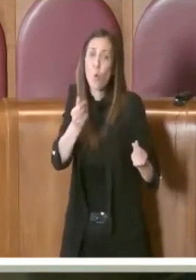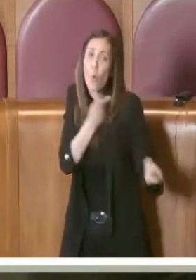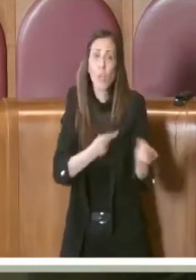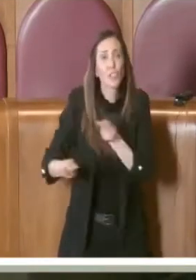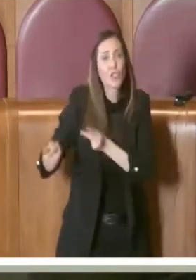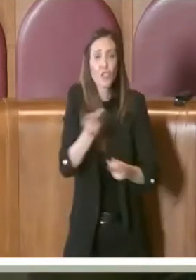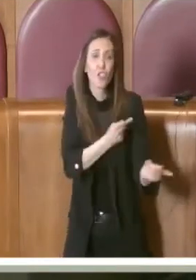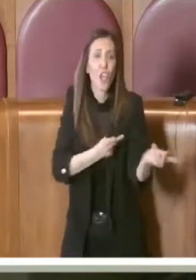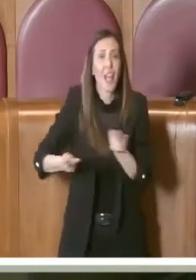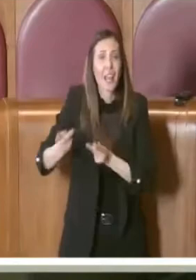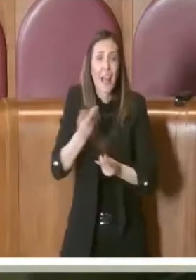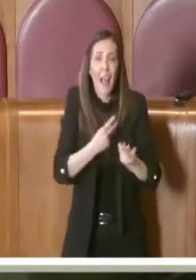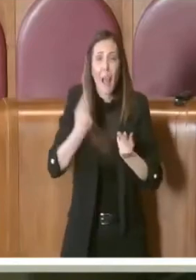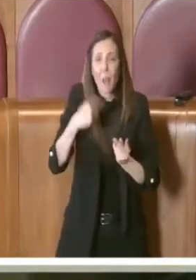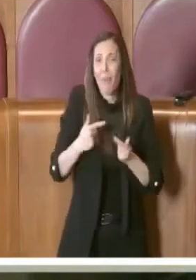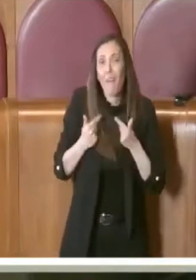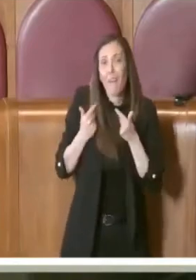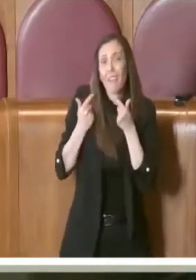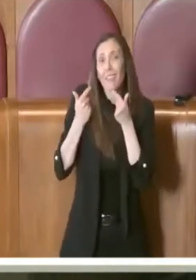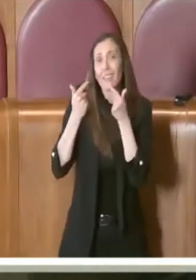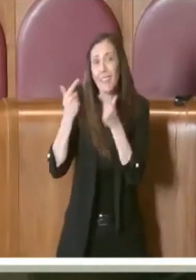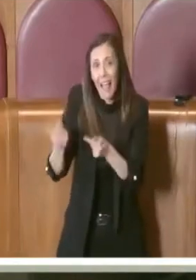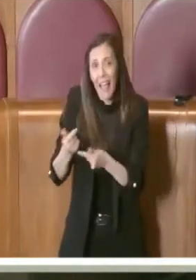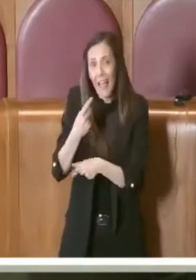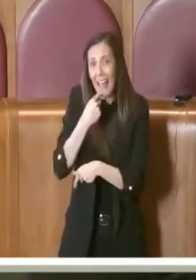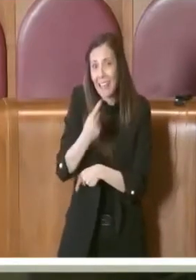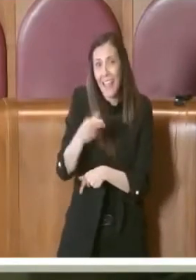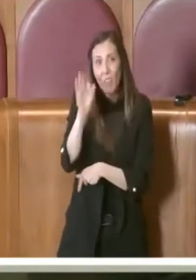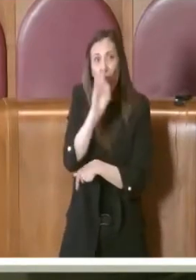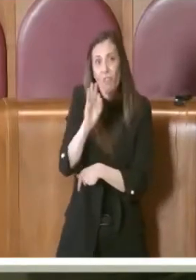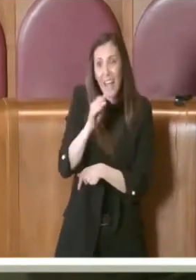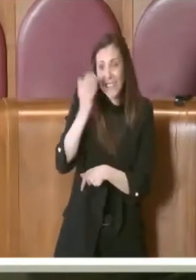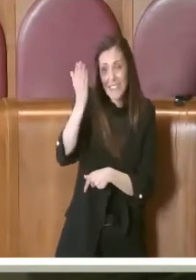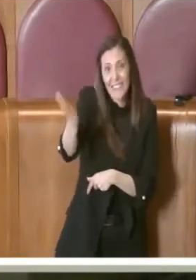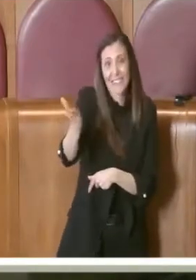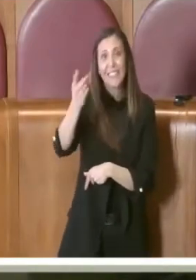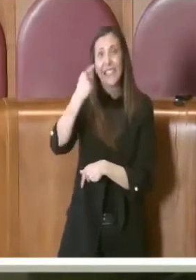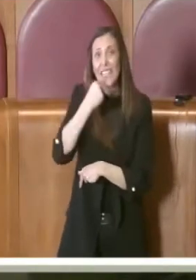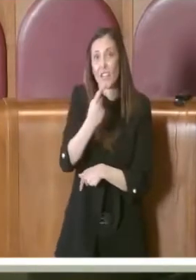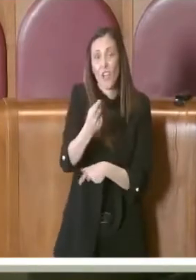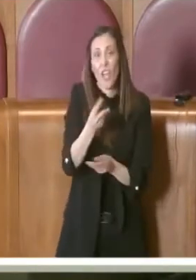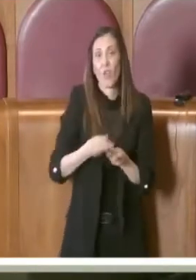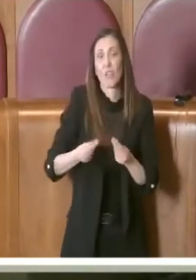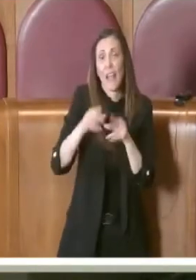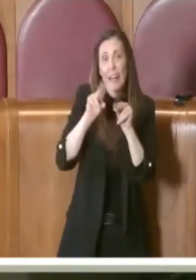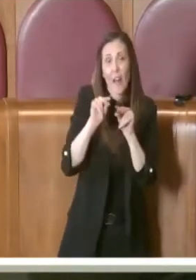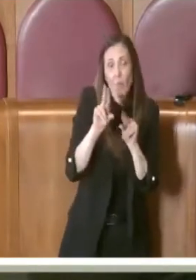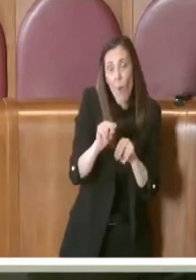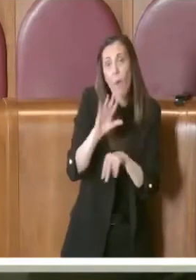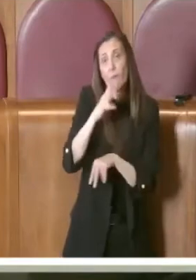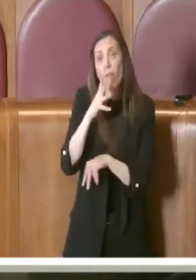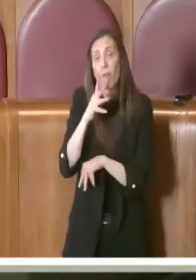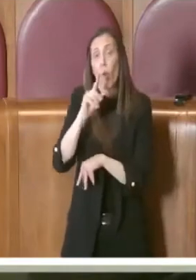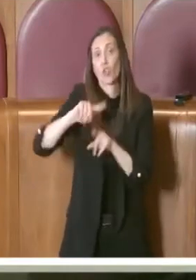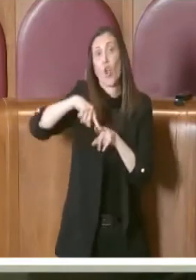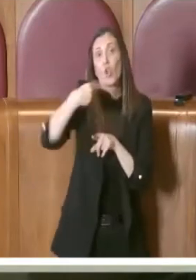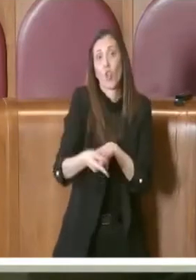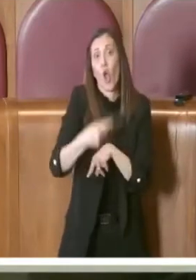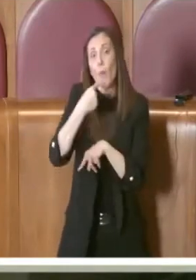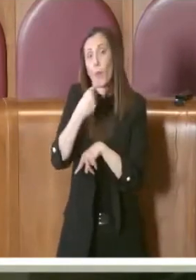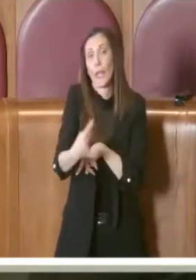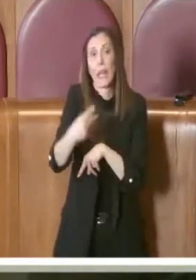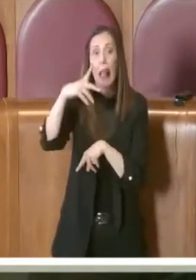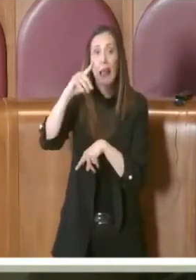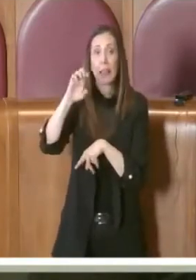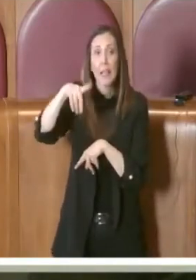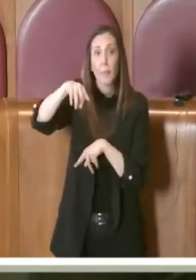che ha detto Fassina, sta dicendo Terranova, probabilmente dopo dirà Depriamo, Pelonzi, non lo so chi